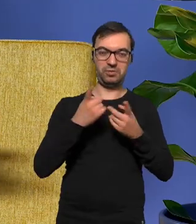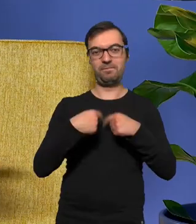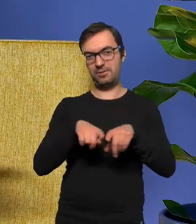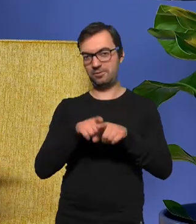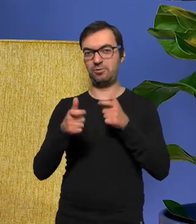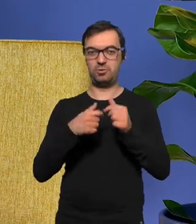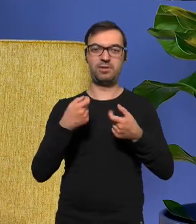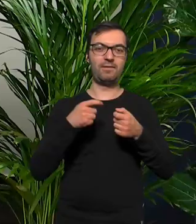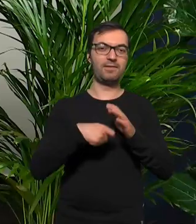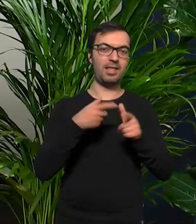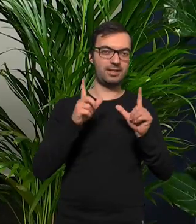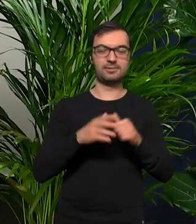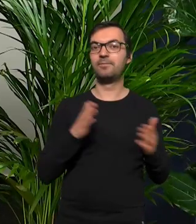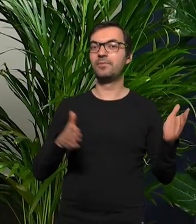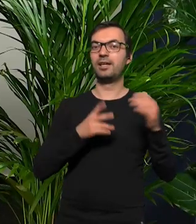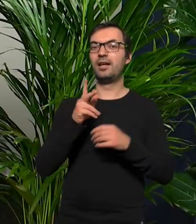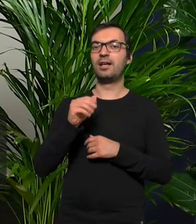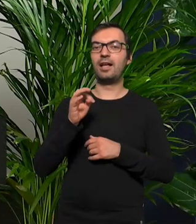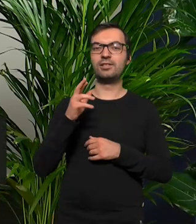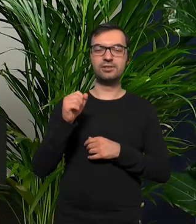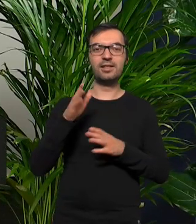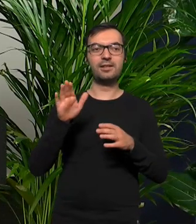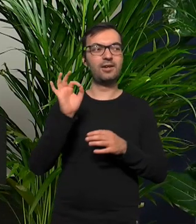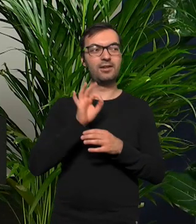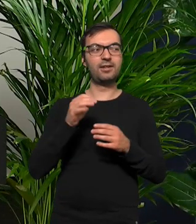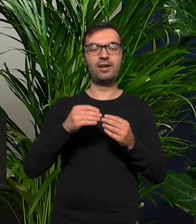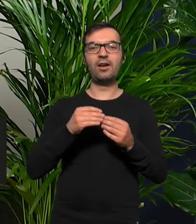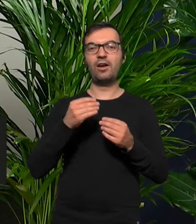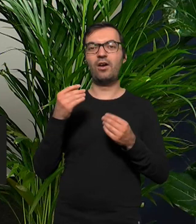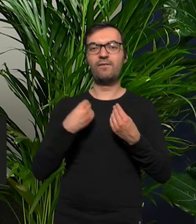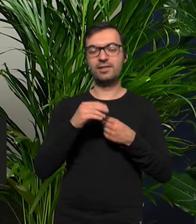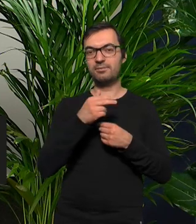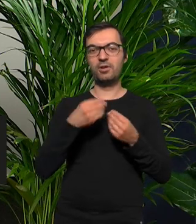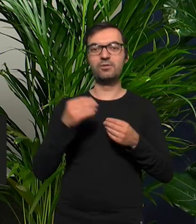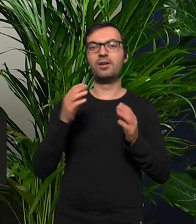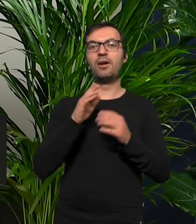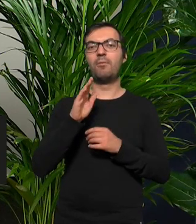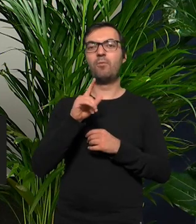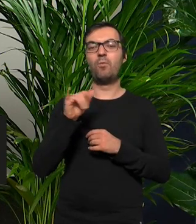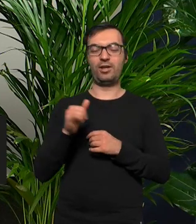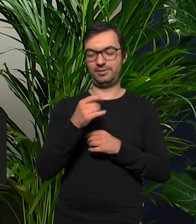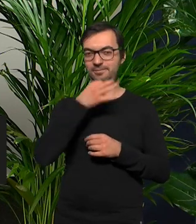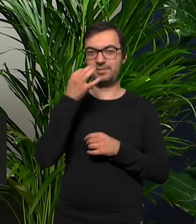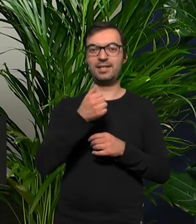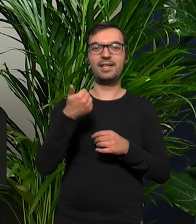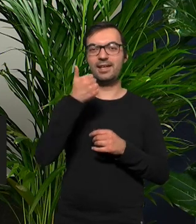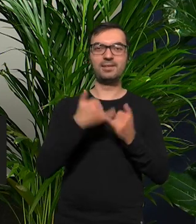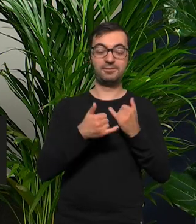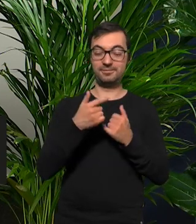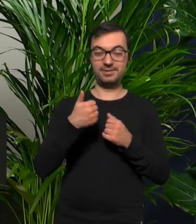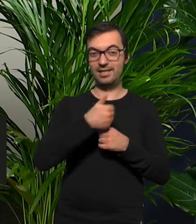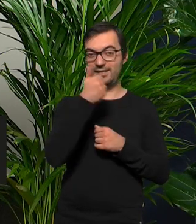przedstawione Katarzyna Marta Wiesnioska daje nam szans żebyś rozwinął te wątki Błażej gdybyś przez jeden dzień mógł być przedmiotem